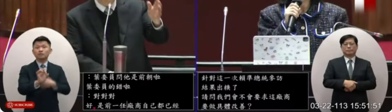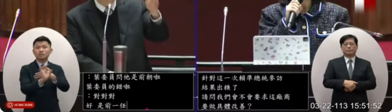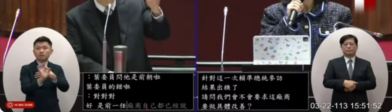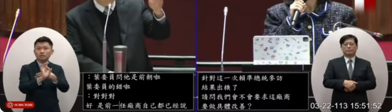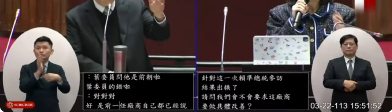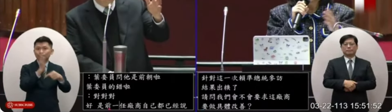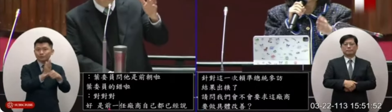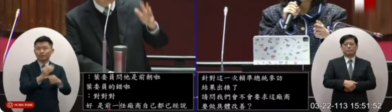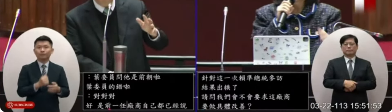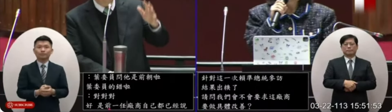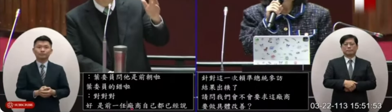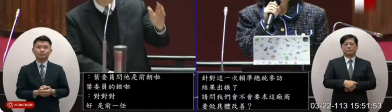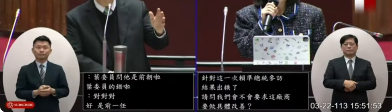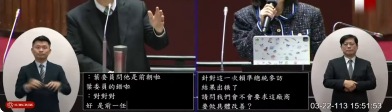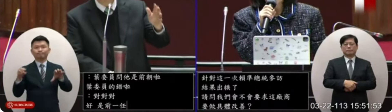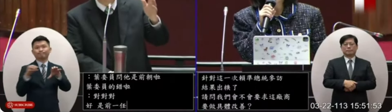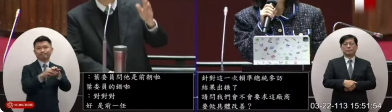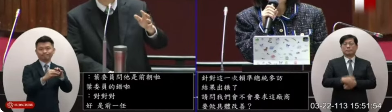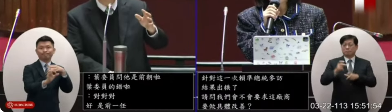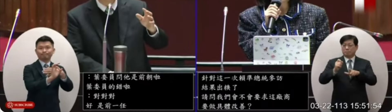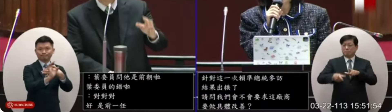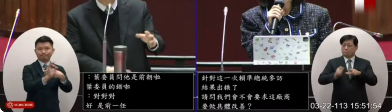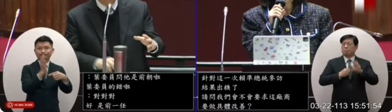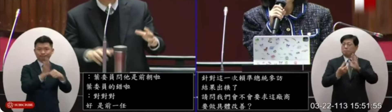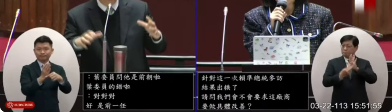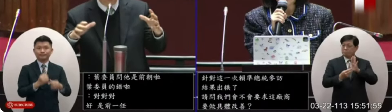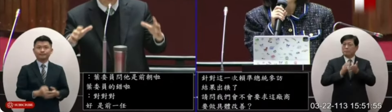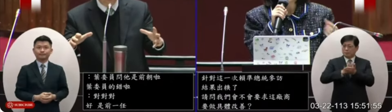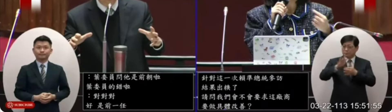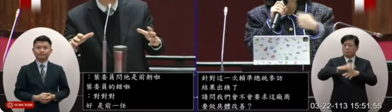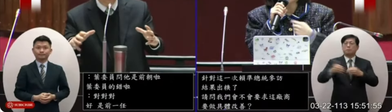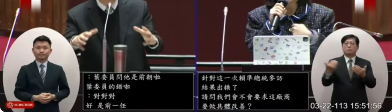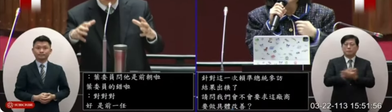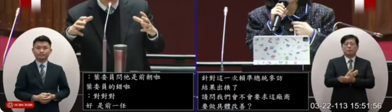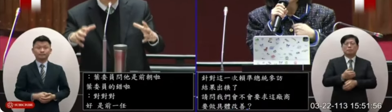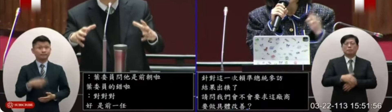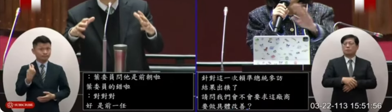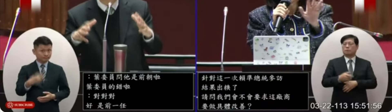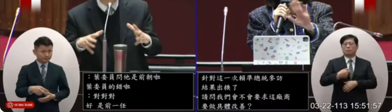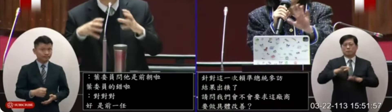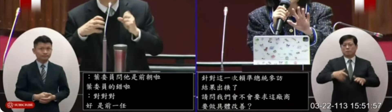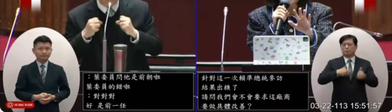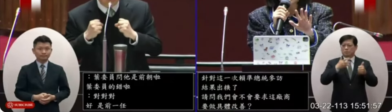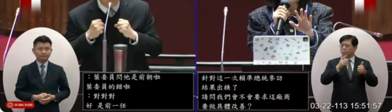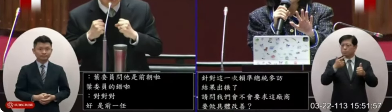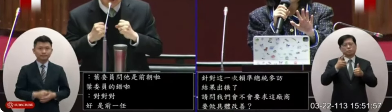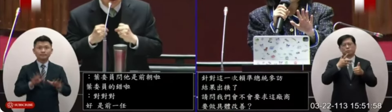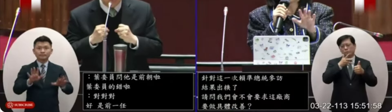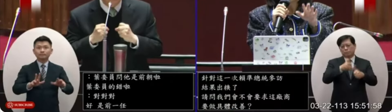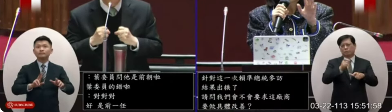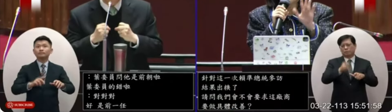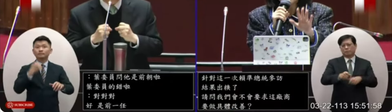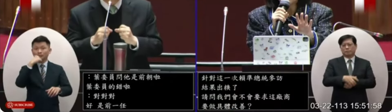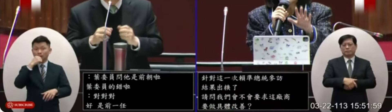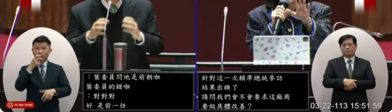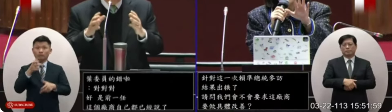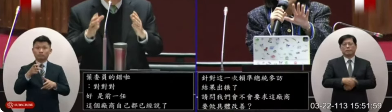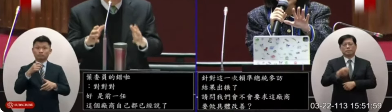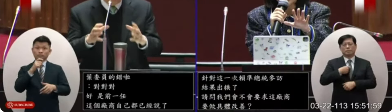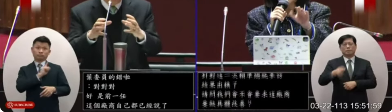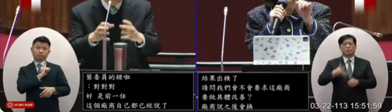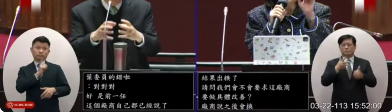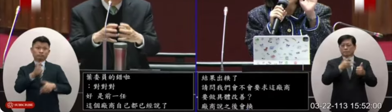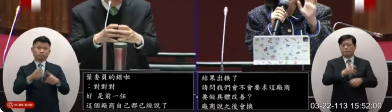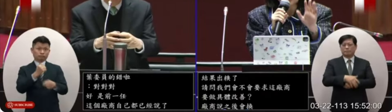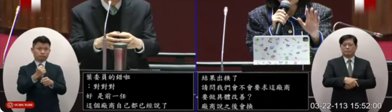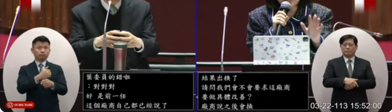在測試的狀況下他已經裝了在測試廠商說之後會壞而且現在台灣已經可以自己生產了